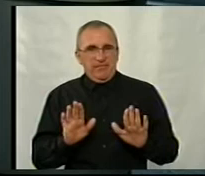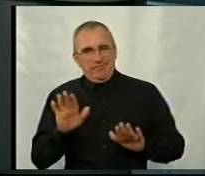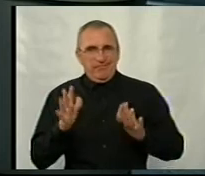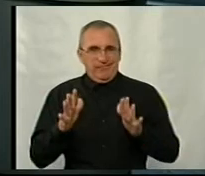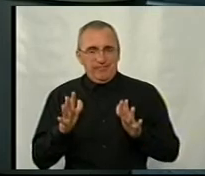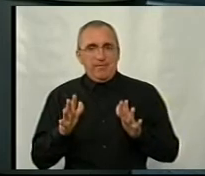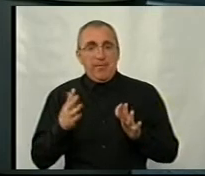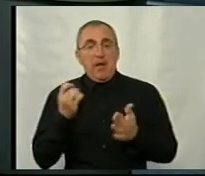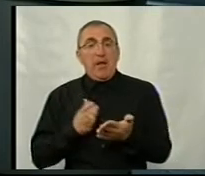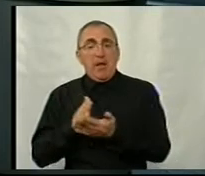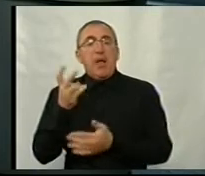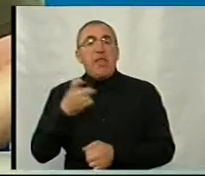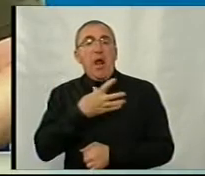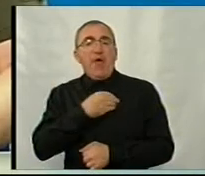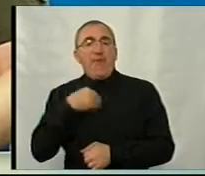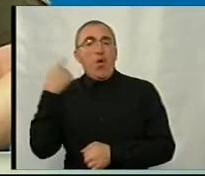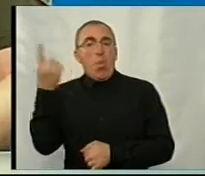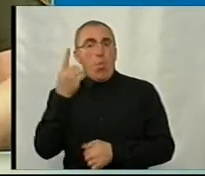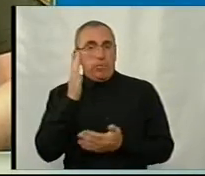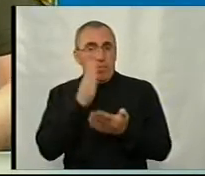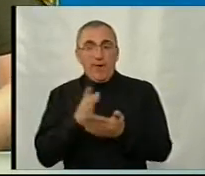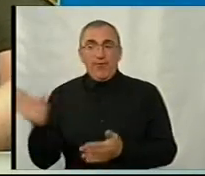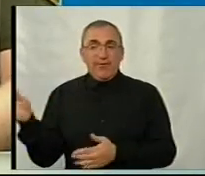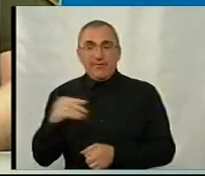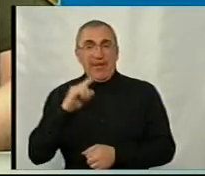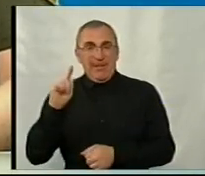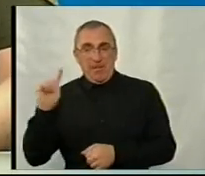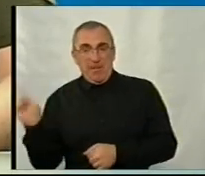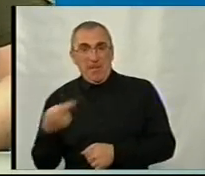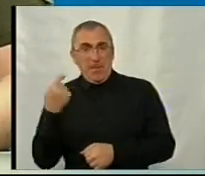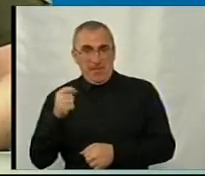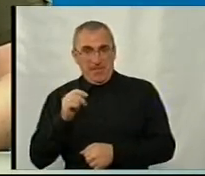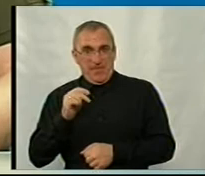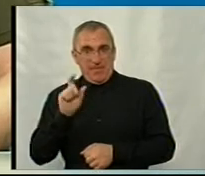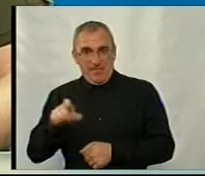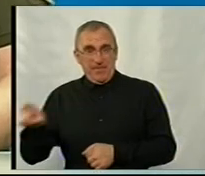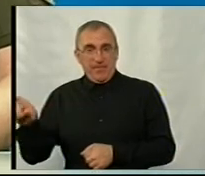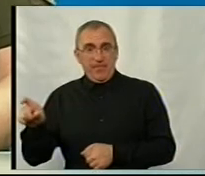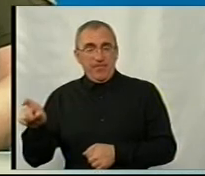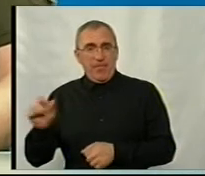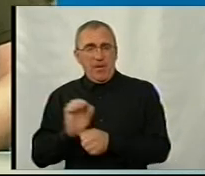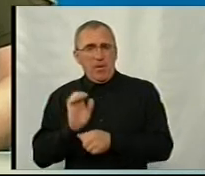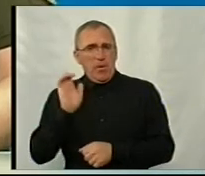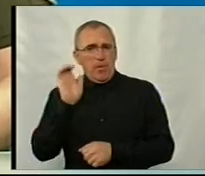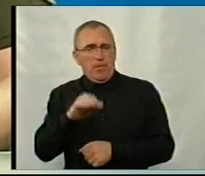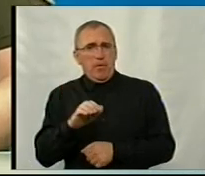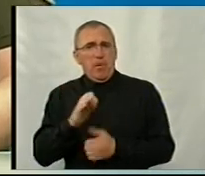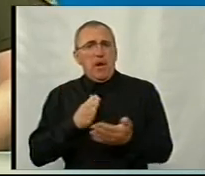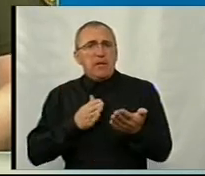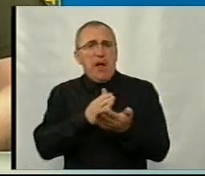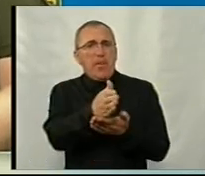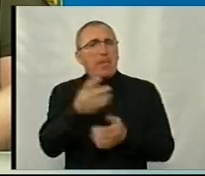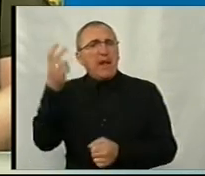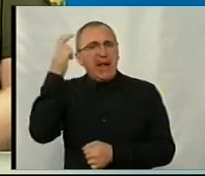ще напрямку на Львівську область. всіх наших призовників відправляємо або в напрямку